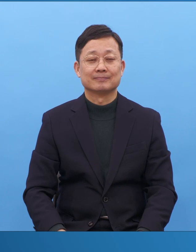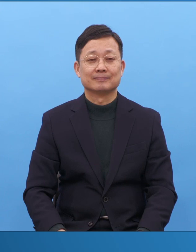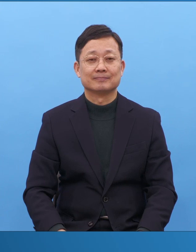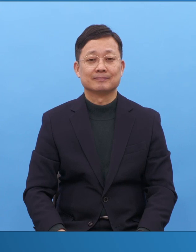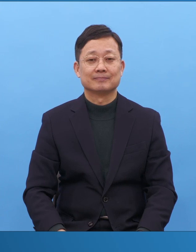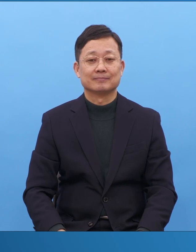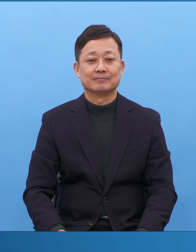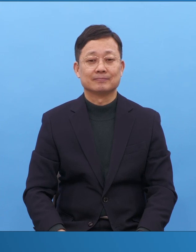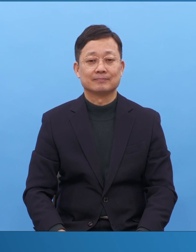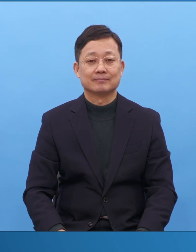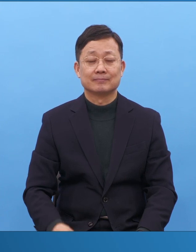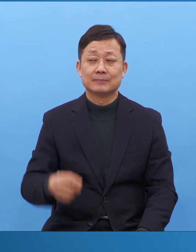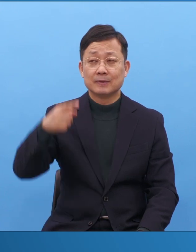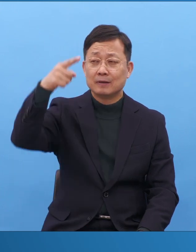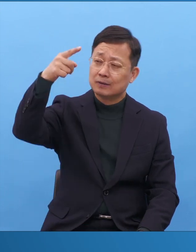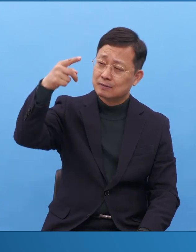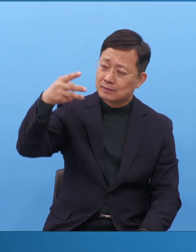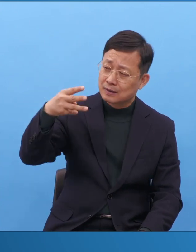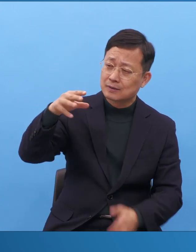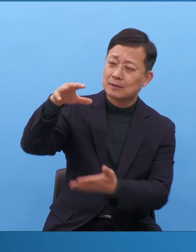그렇게 얘기해야 된단 말이죠.